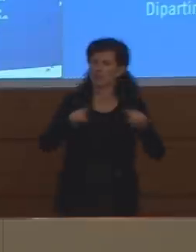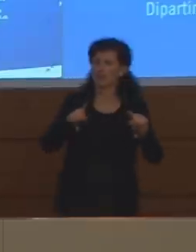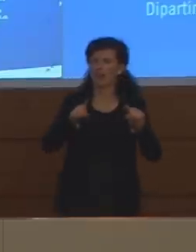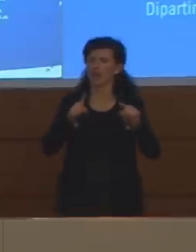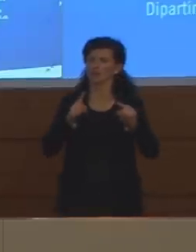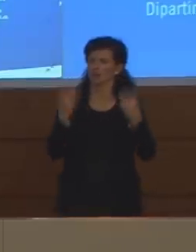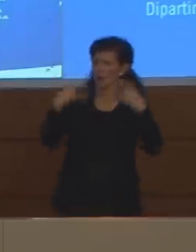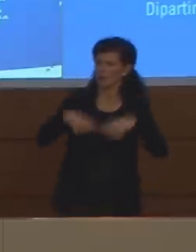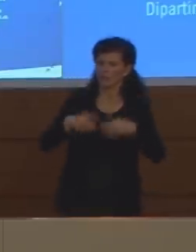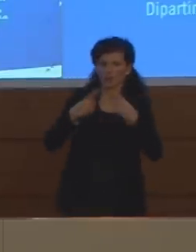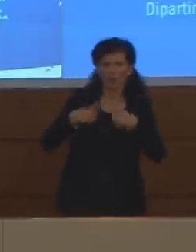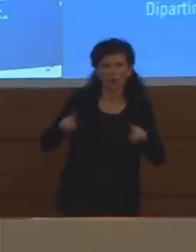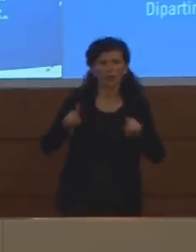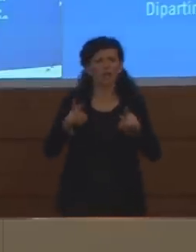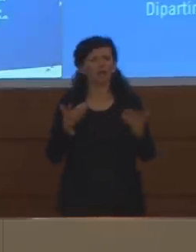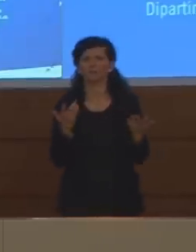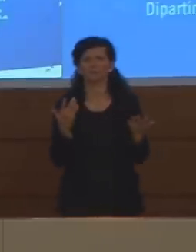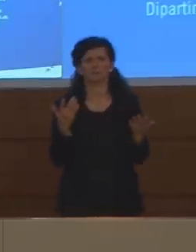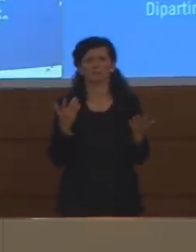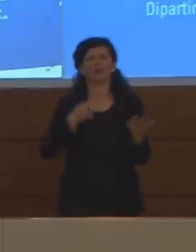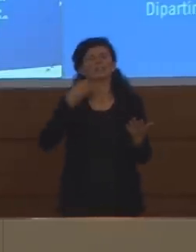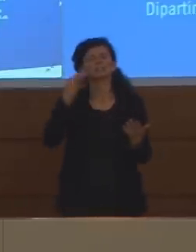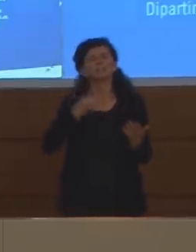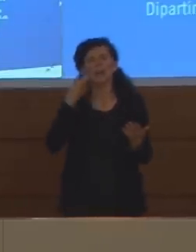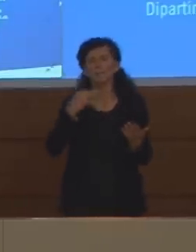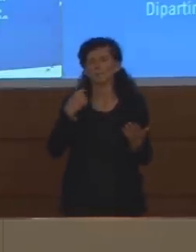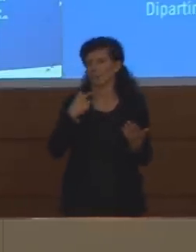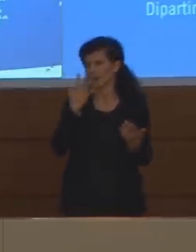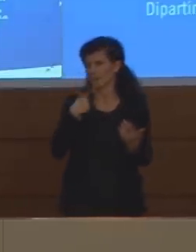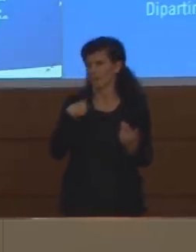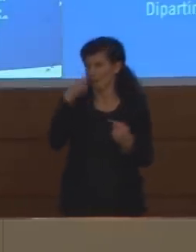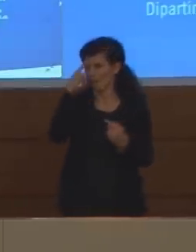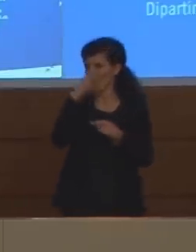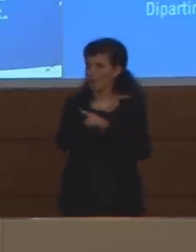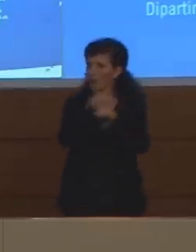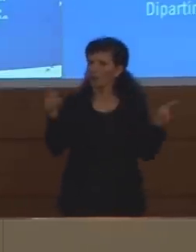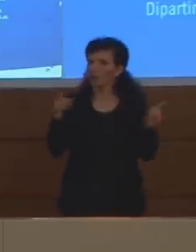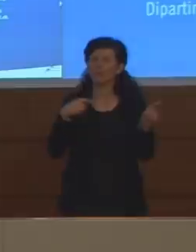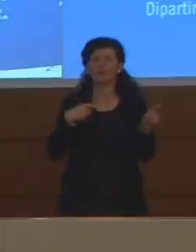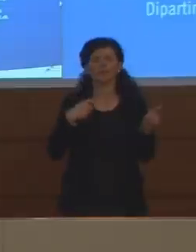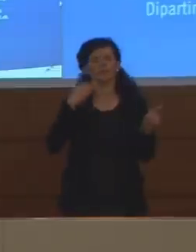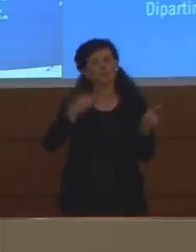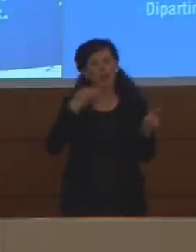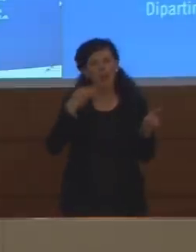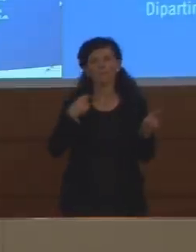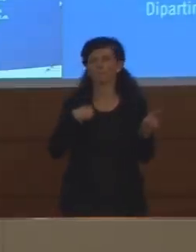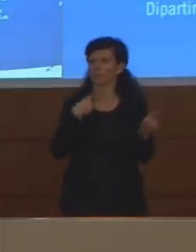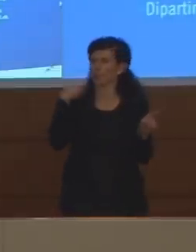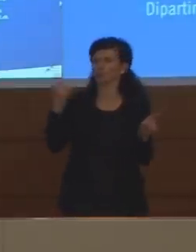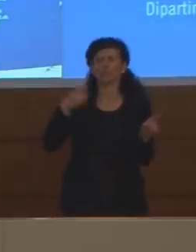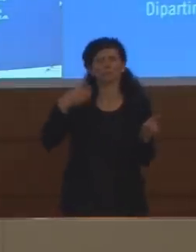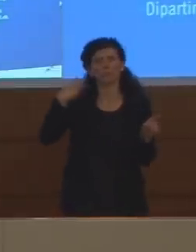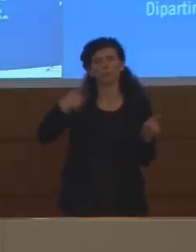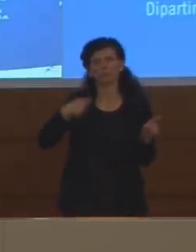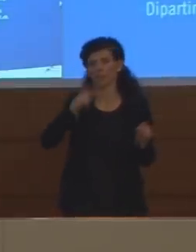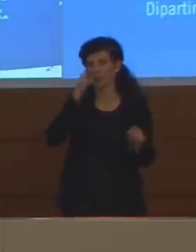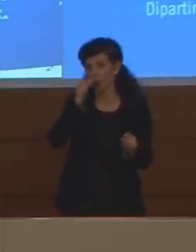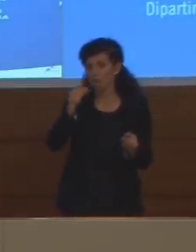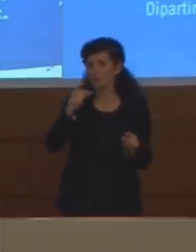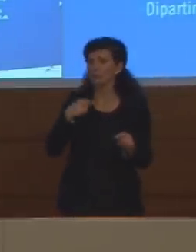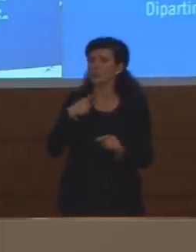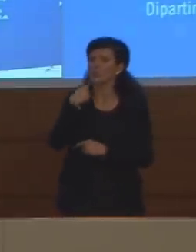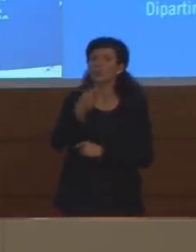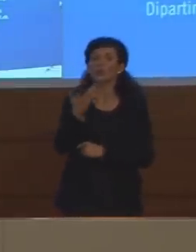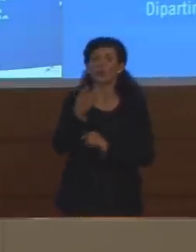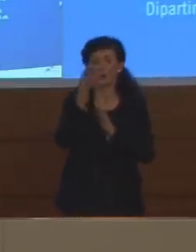farsi voglio ricordare c'è stato sempre e l'ho detto più volte il Presidente del Consiglio lo ripeto io le misure che